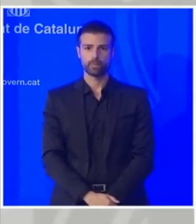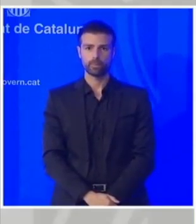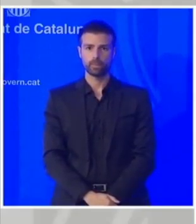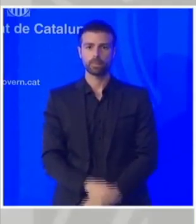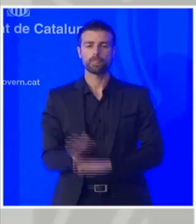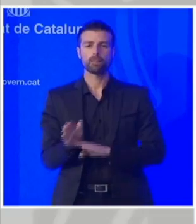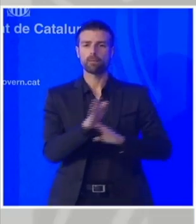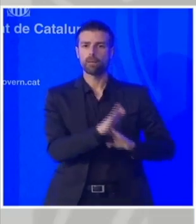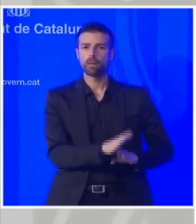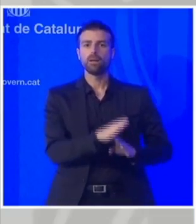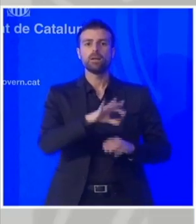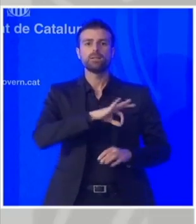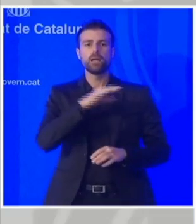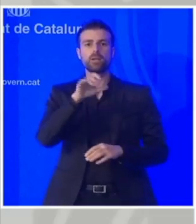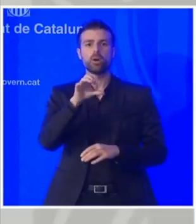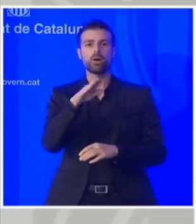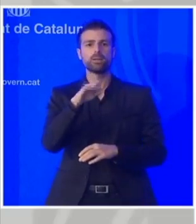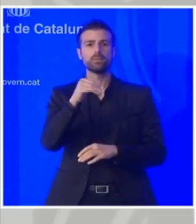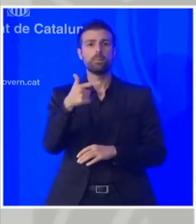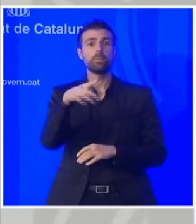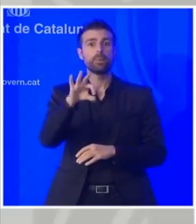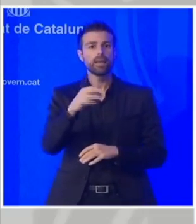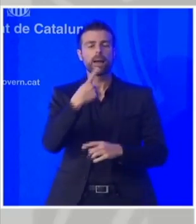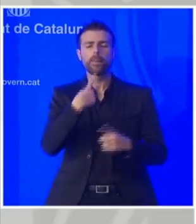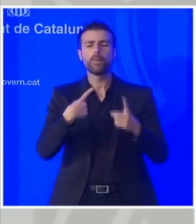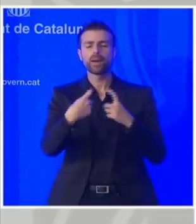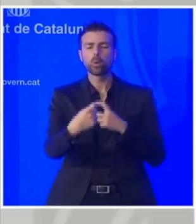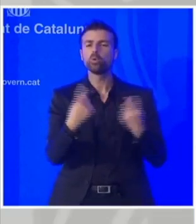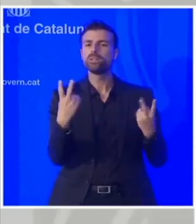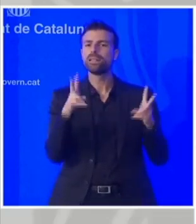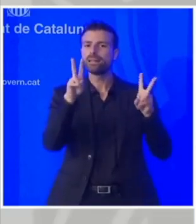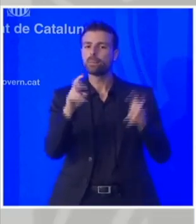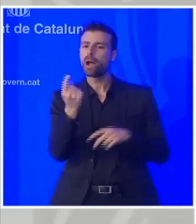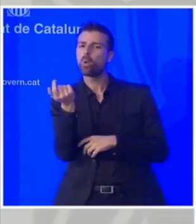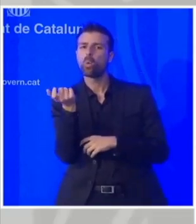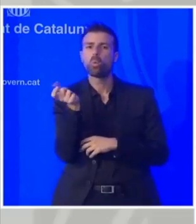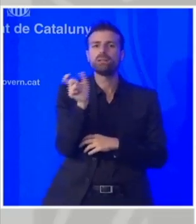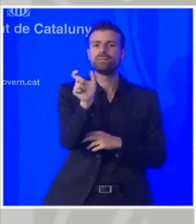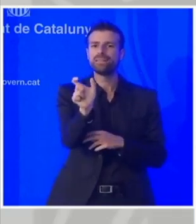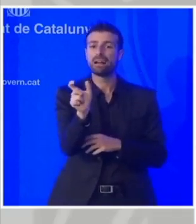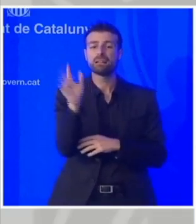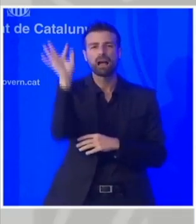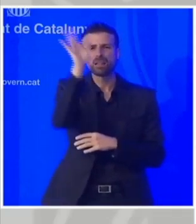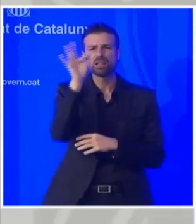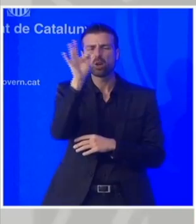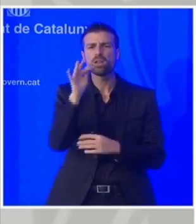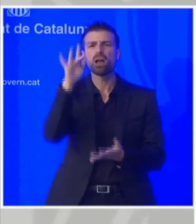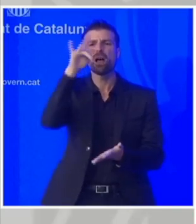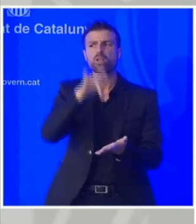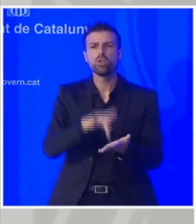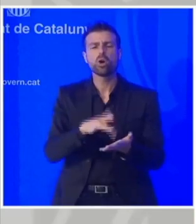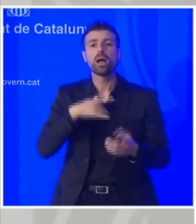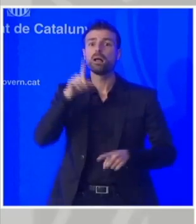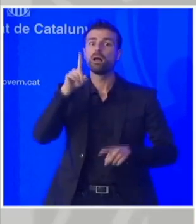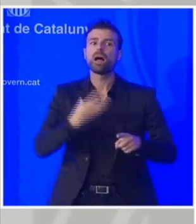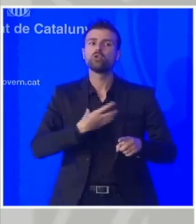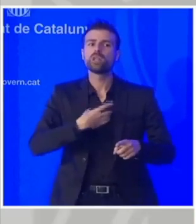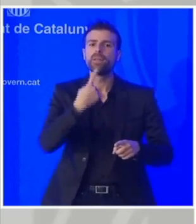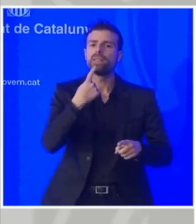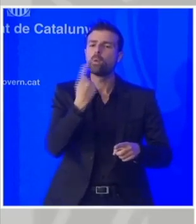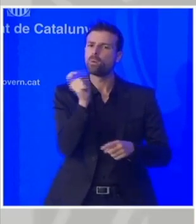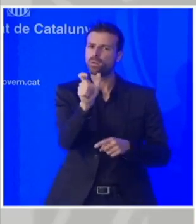El Ferran Espiga del Quimavui li pregunté de quina quantitat hauria de ser aquest fons segons els ajuntaments